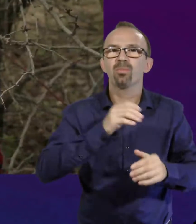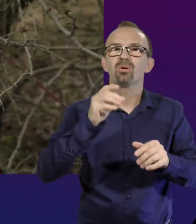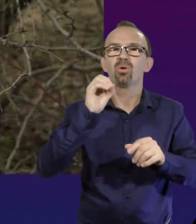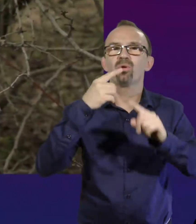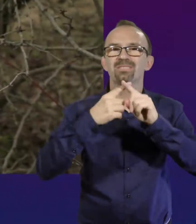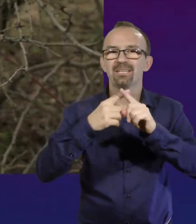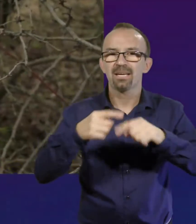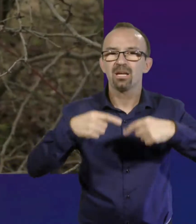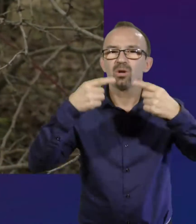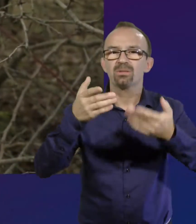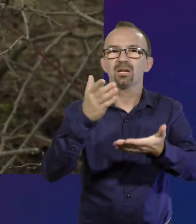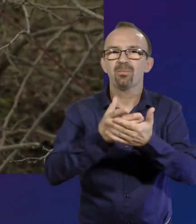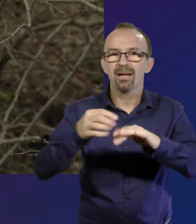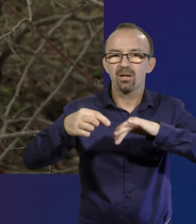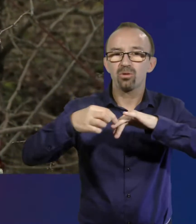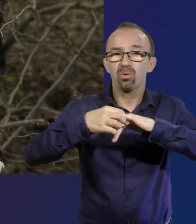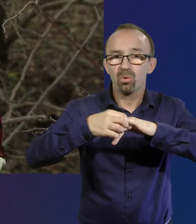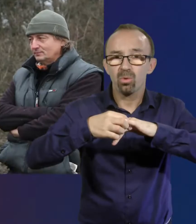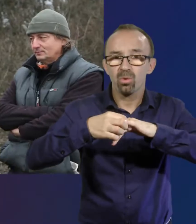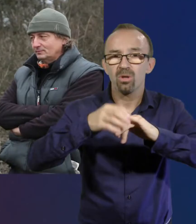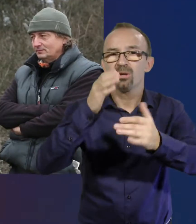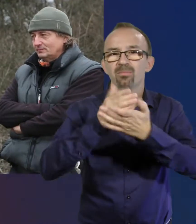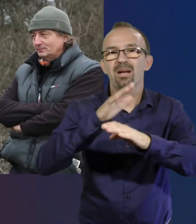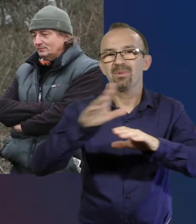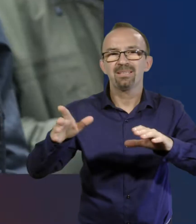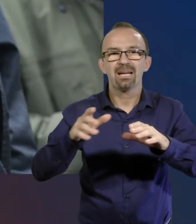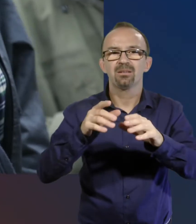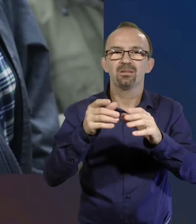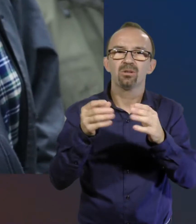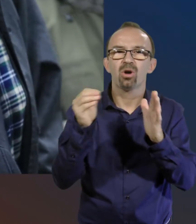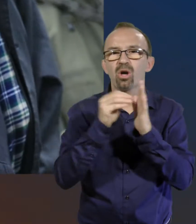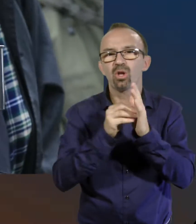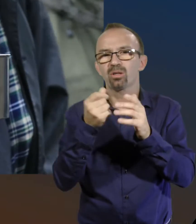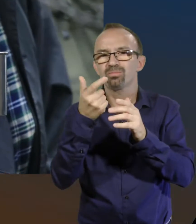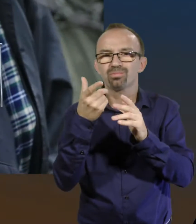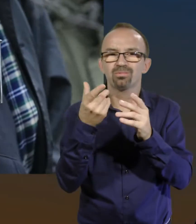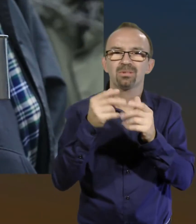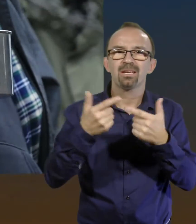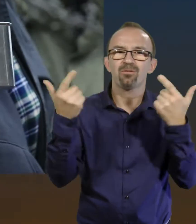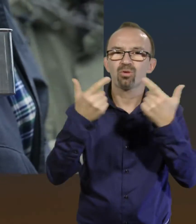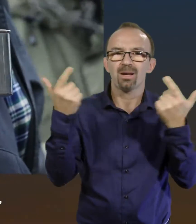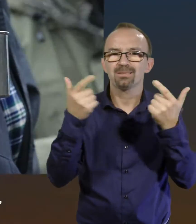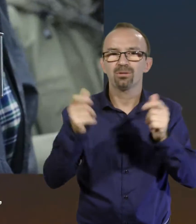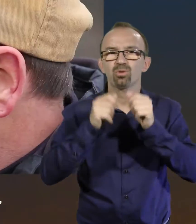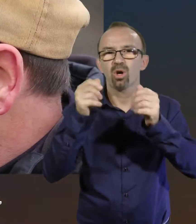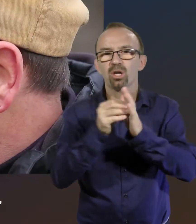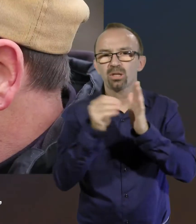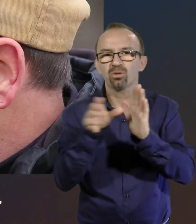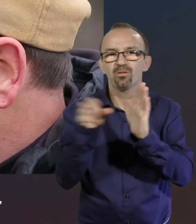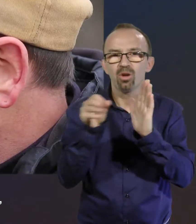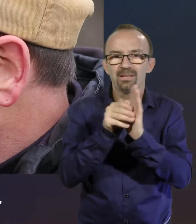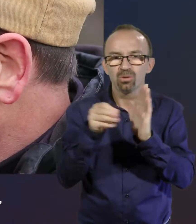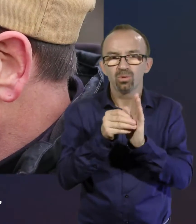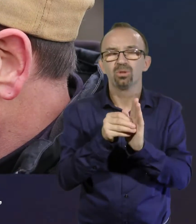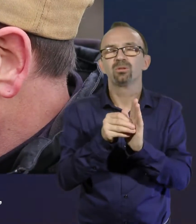oxigént, és utána, amikor már a gyűrű a lábukon van, és minden biometriai és egyéb információt, adatot